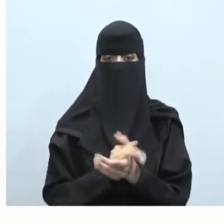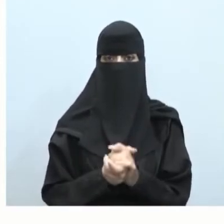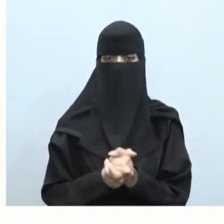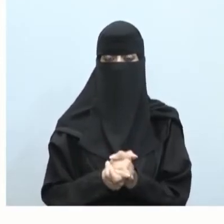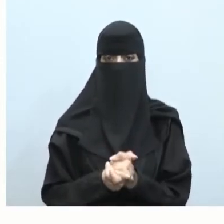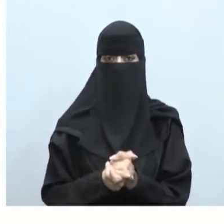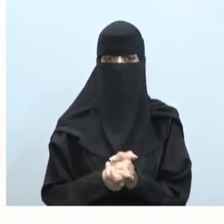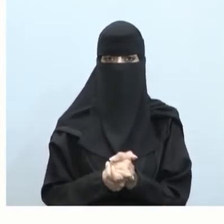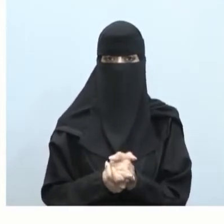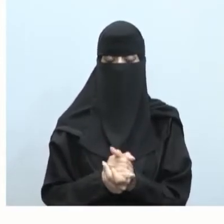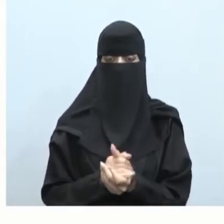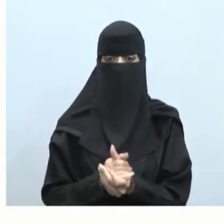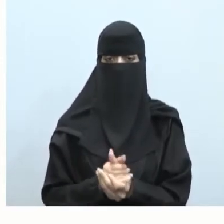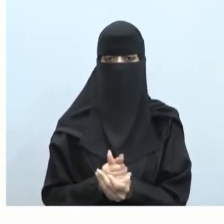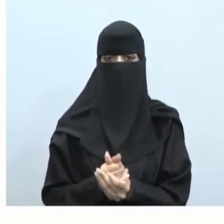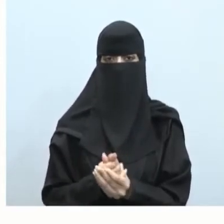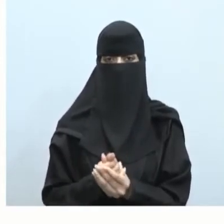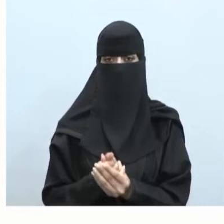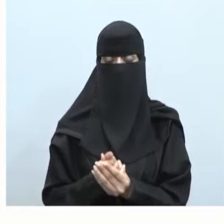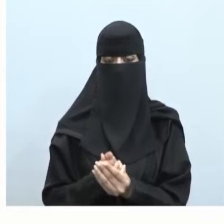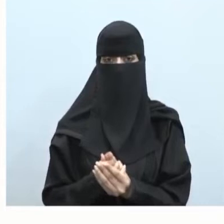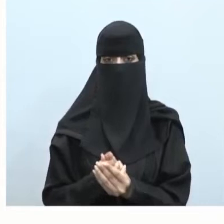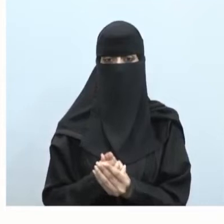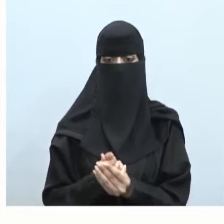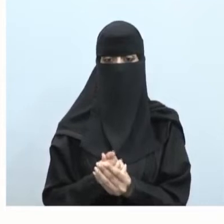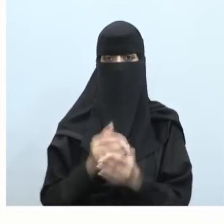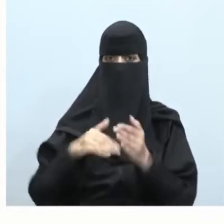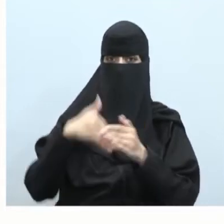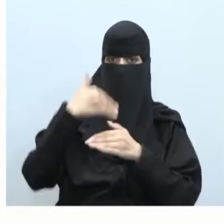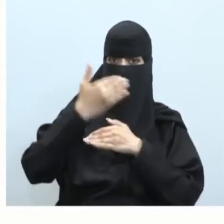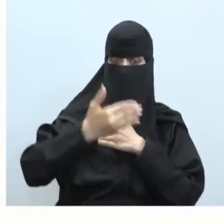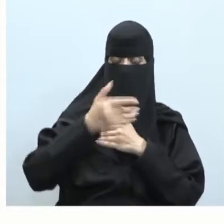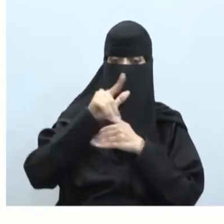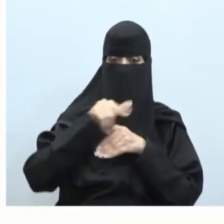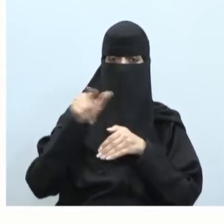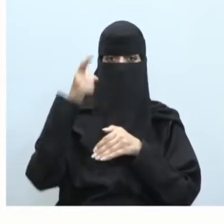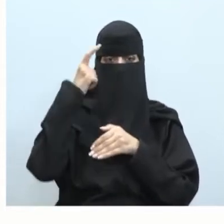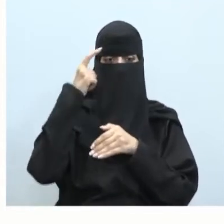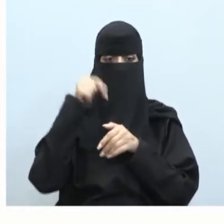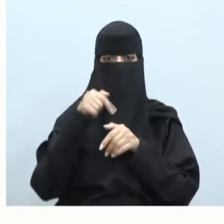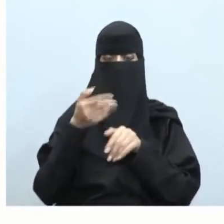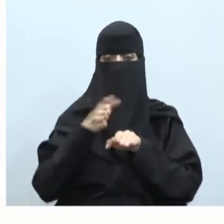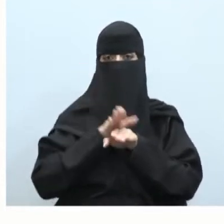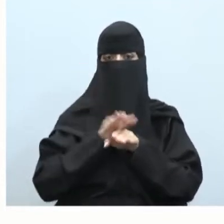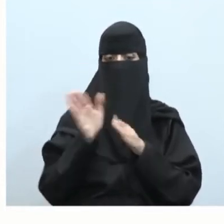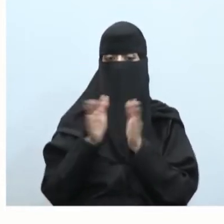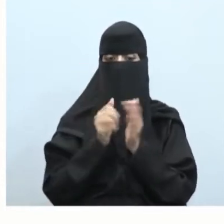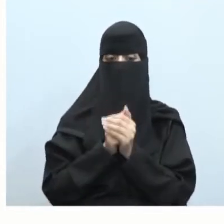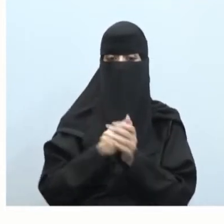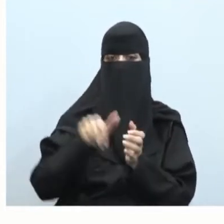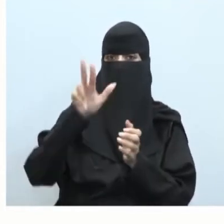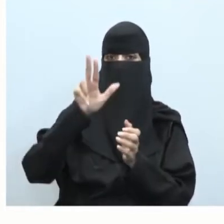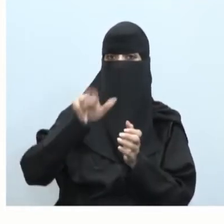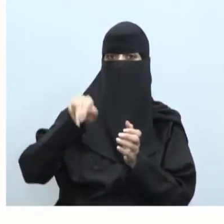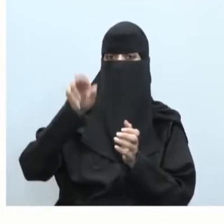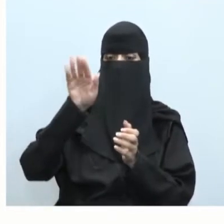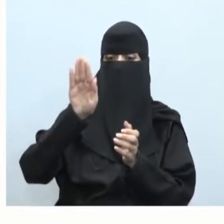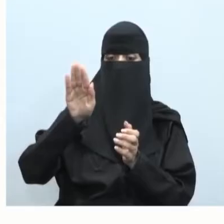أبناء وبناتي الطلاب ممتازين بعد ذلك تعرفنا على السدم السدم ما هي؟